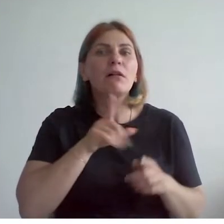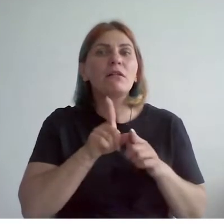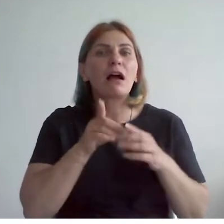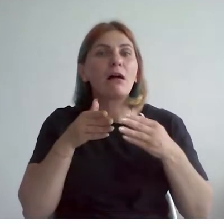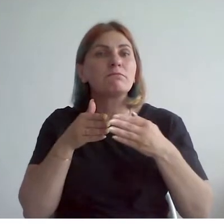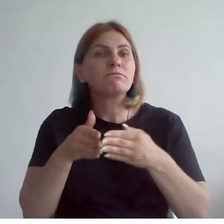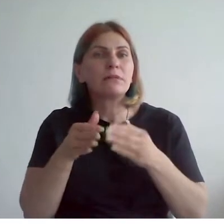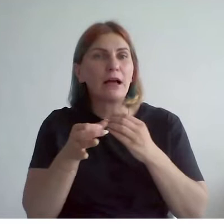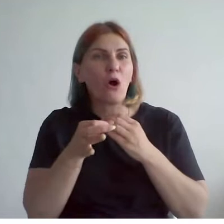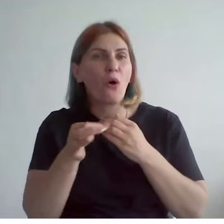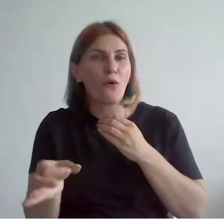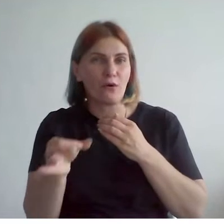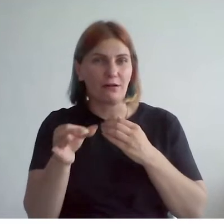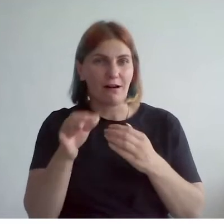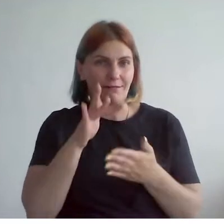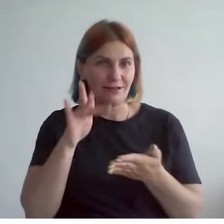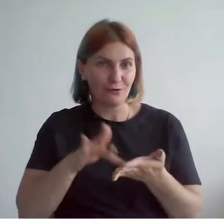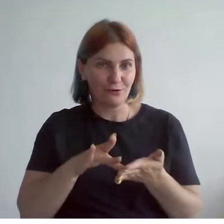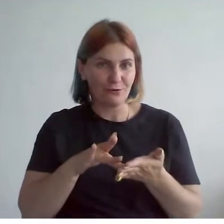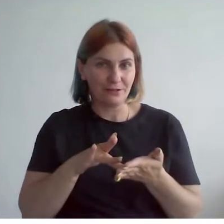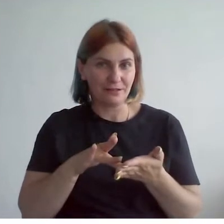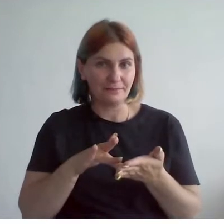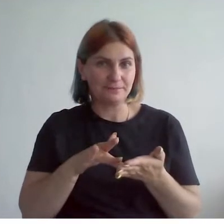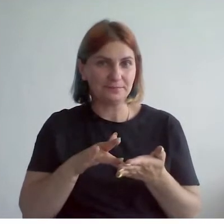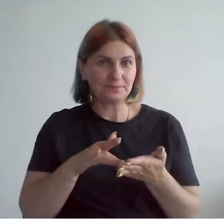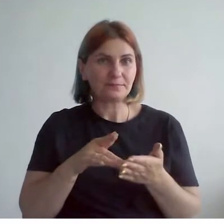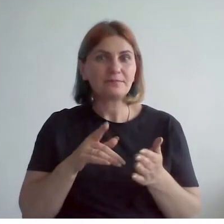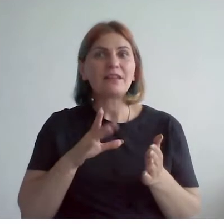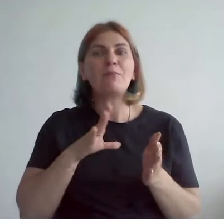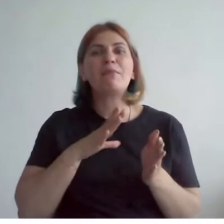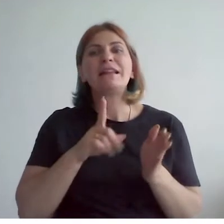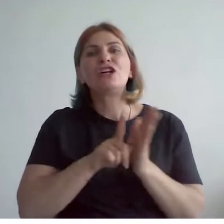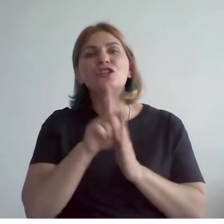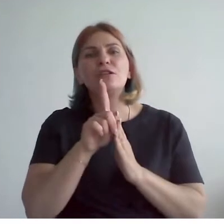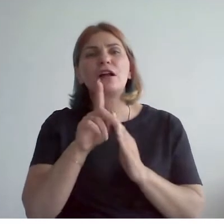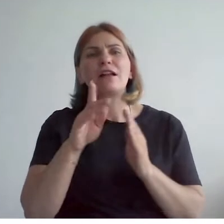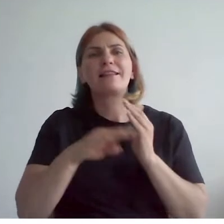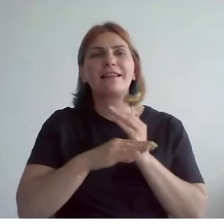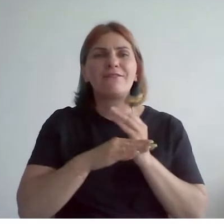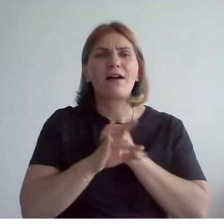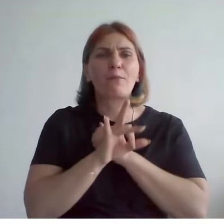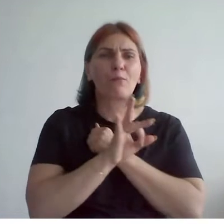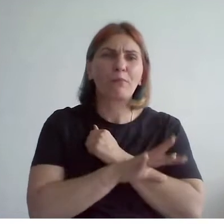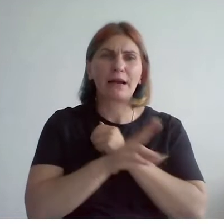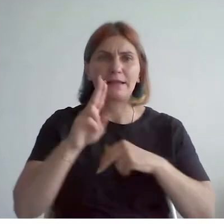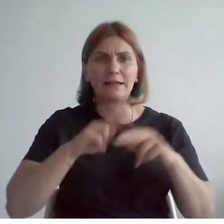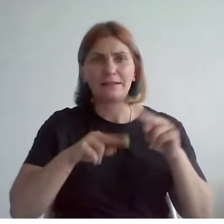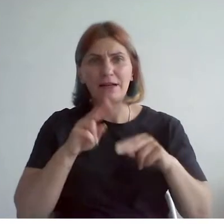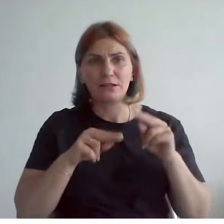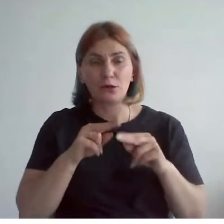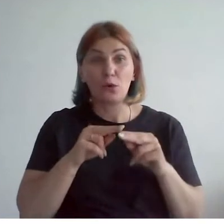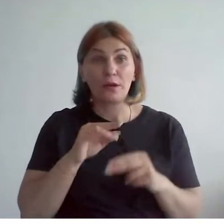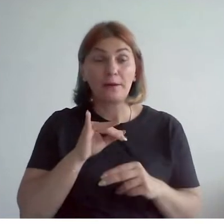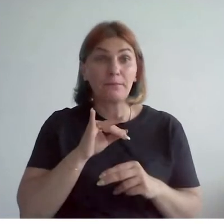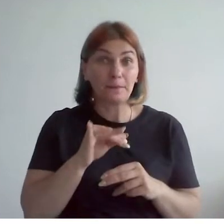окраина. Дальше уже начинались такие бедные постройки, деревянные здания. И, собственно говоря,